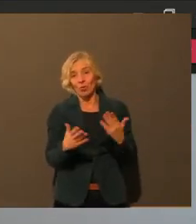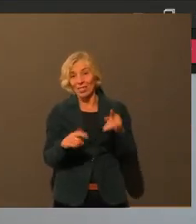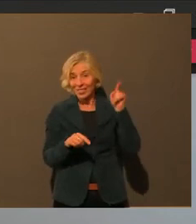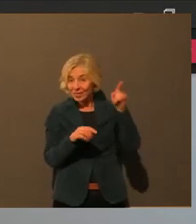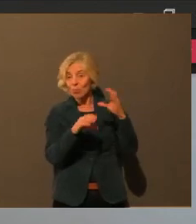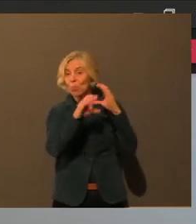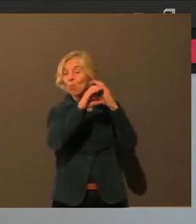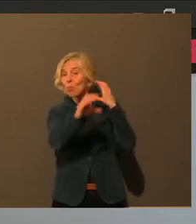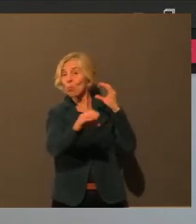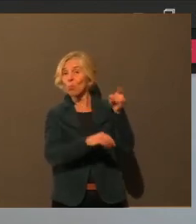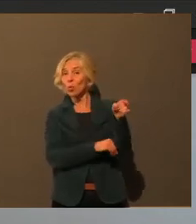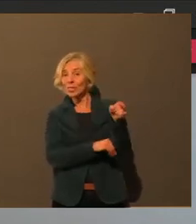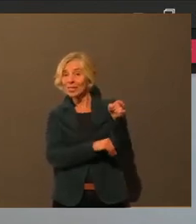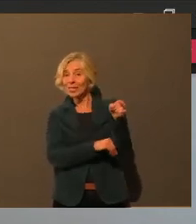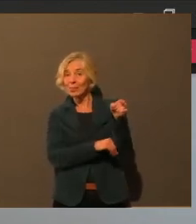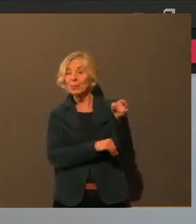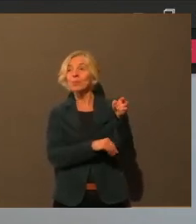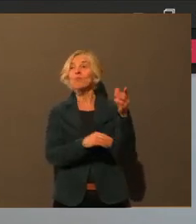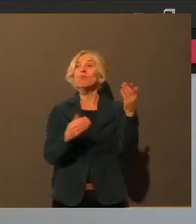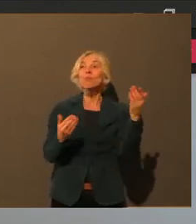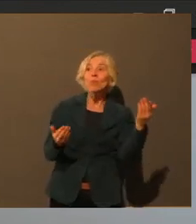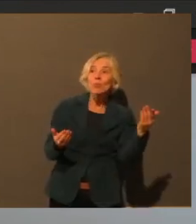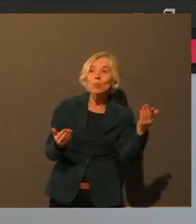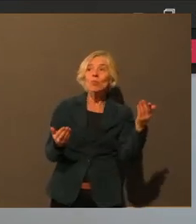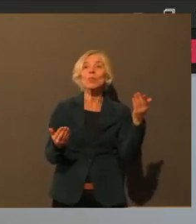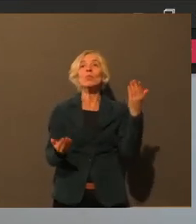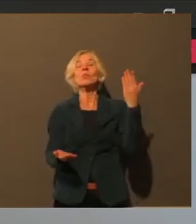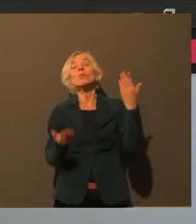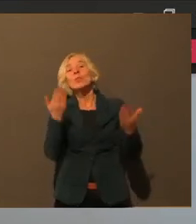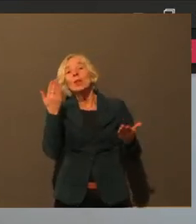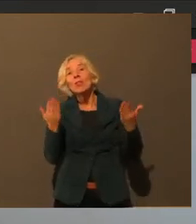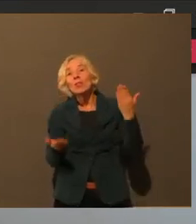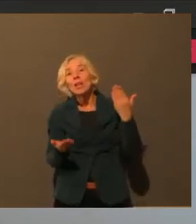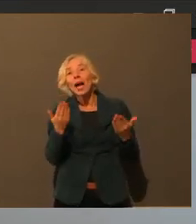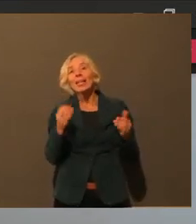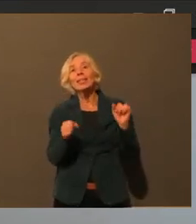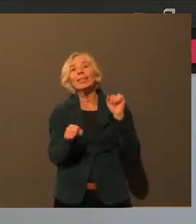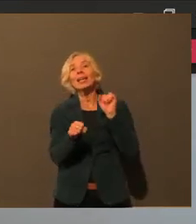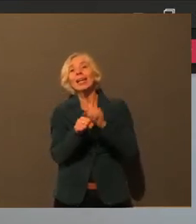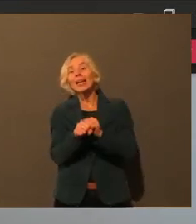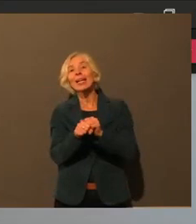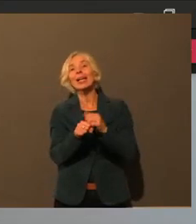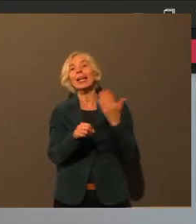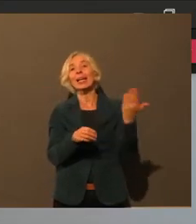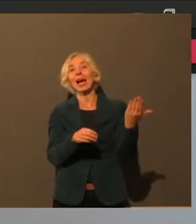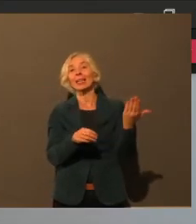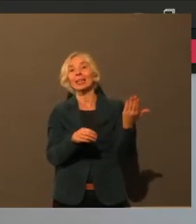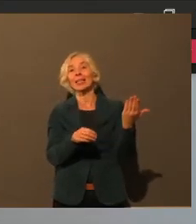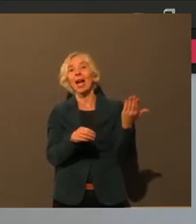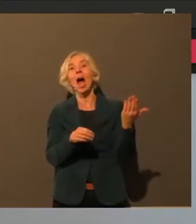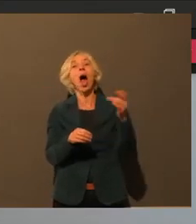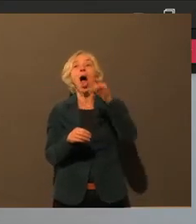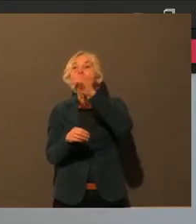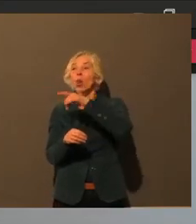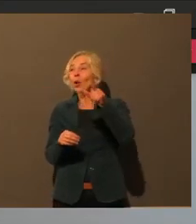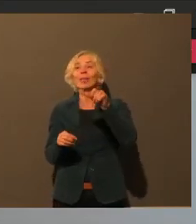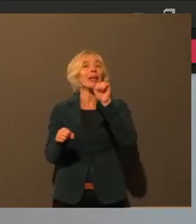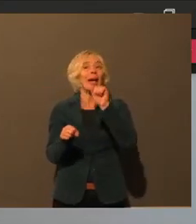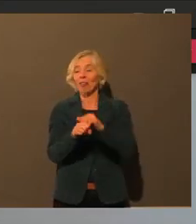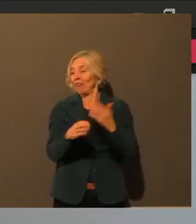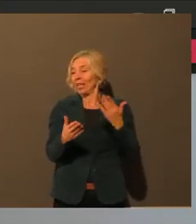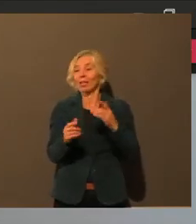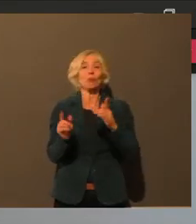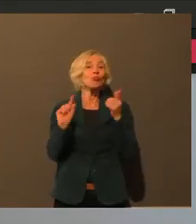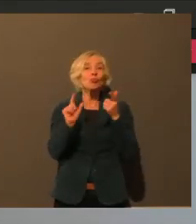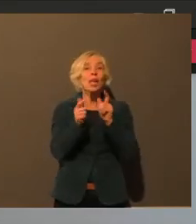die ein Herz für Bürger haben, die eben jetzt nicht so viele haben, ihre Geschenke hinspenden können und,